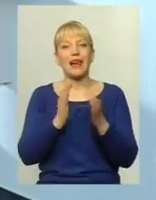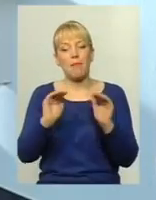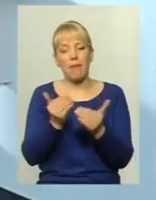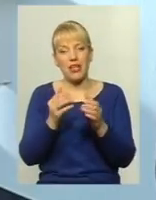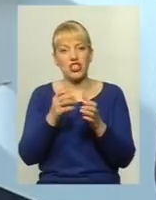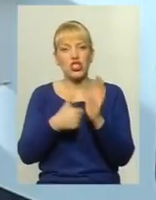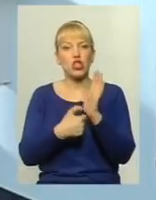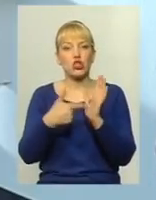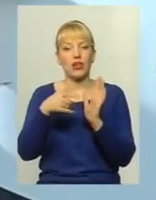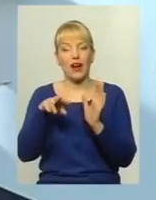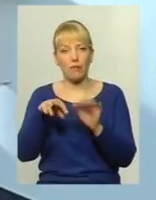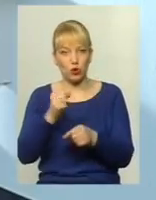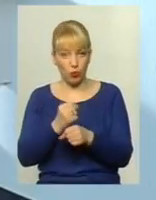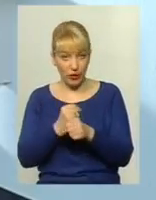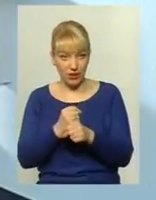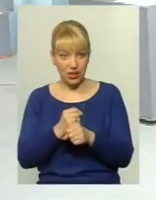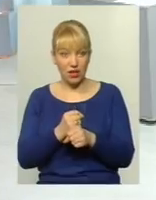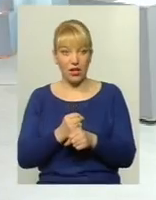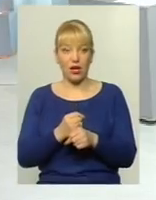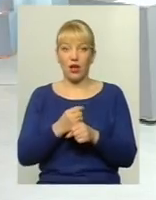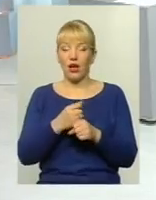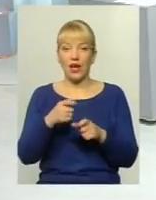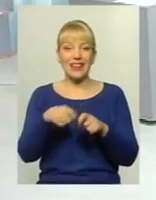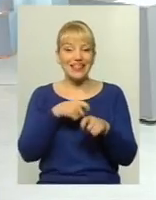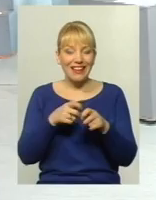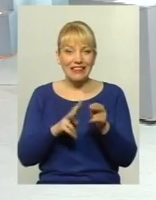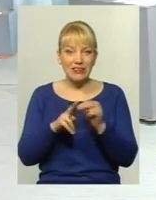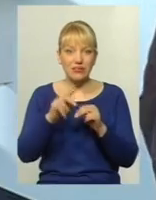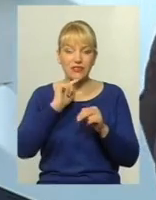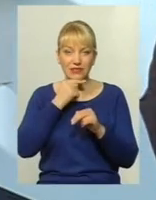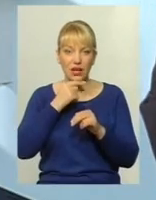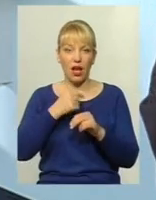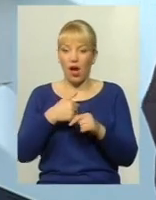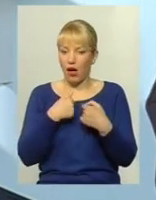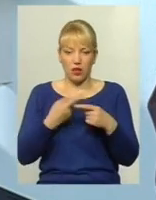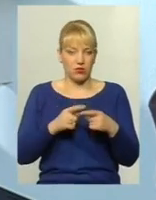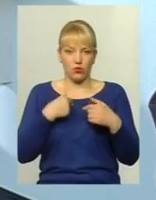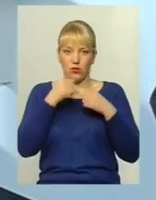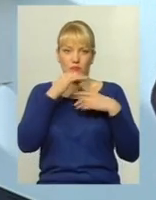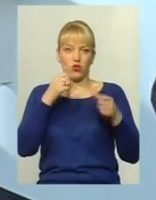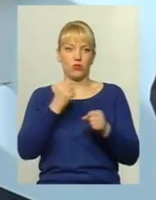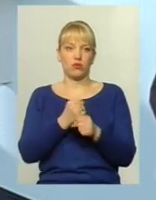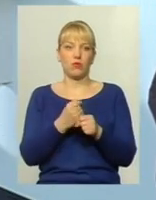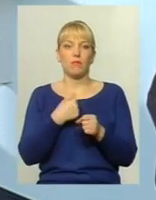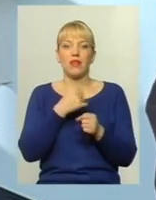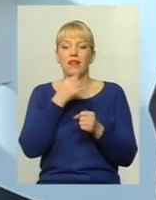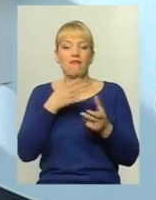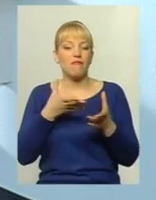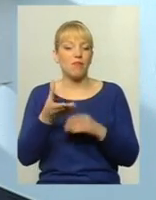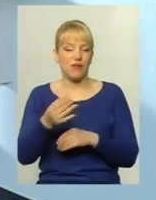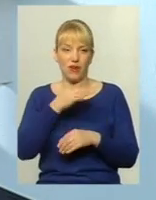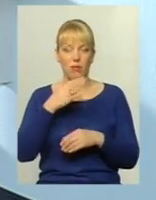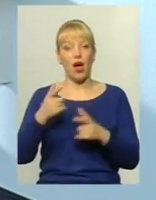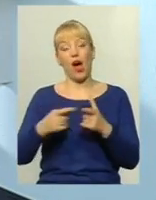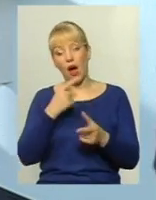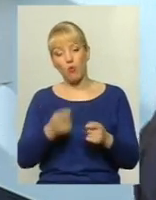відрізати кусок тканини від якогось цього. А ми цього зробити не можемо. Ми не впливаємо на це. Ми або